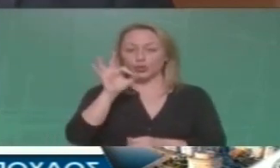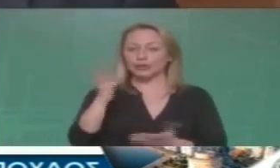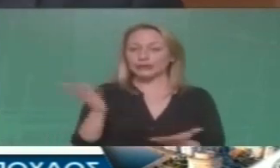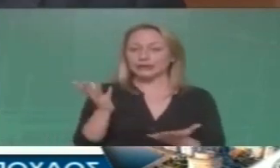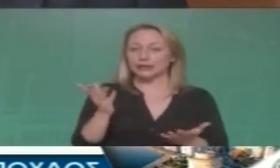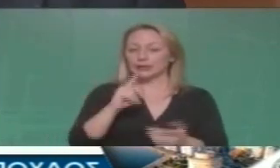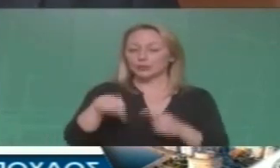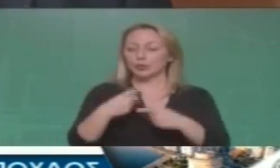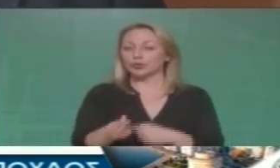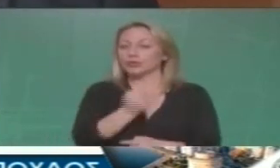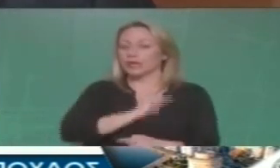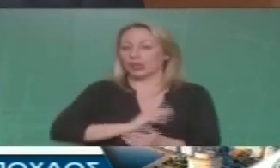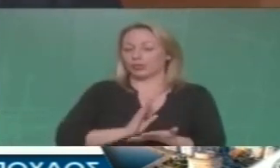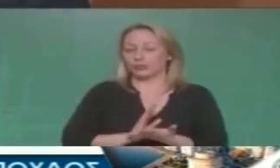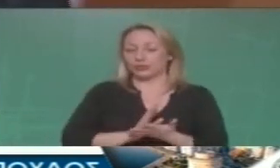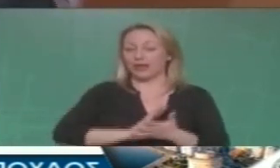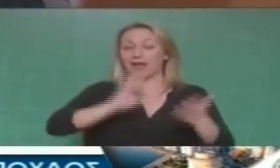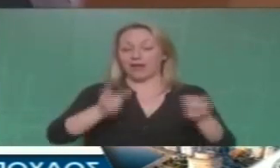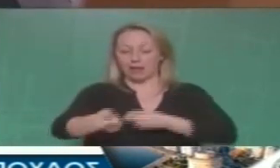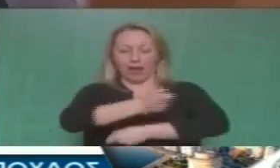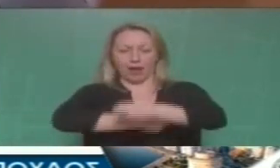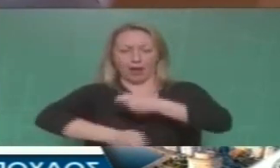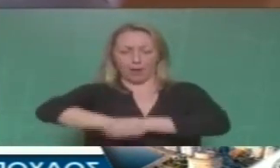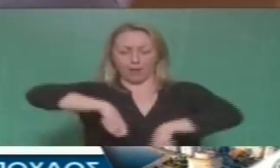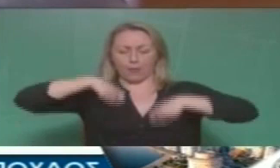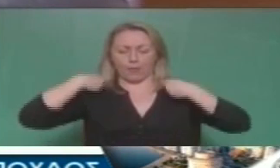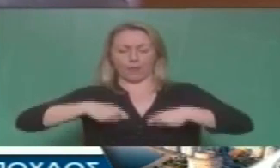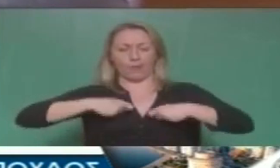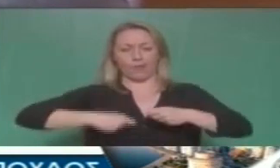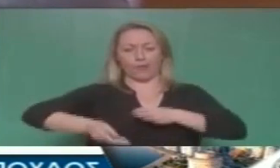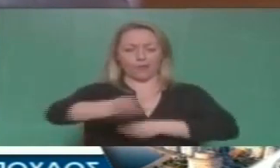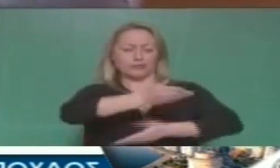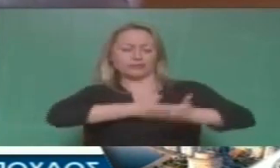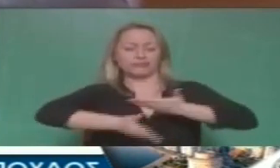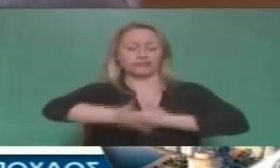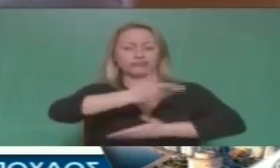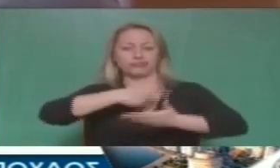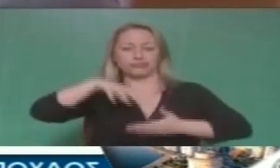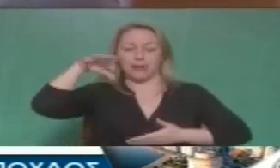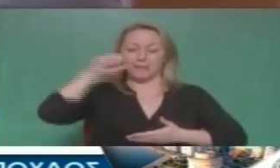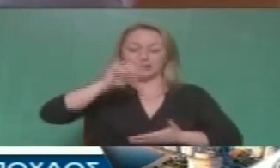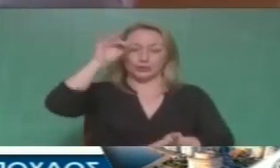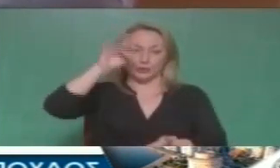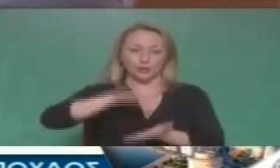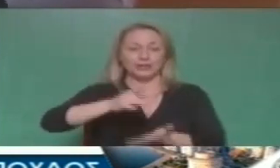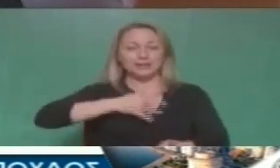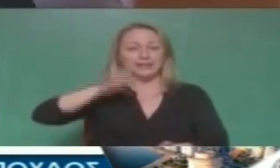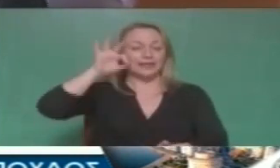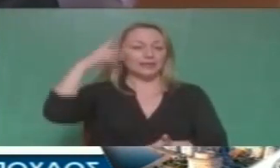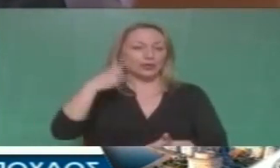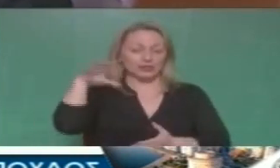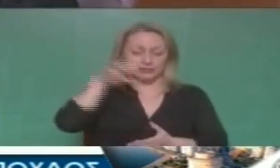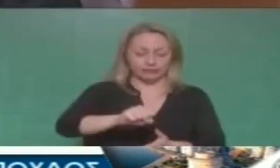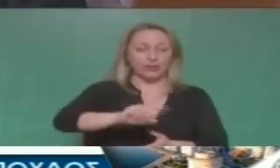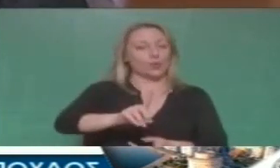Αν είναι να εξυπηρετεί μεγάλες επιχειρήσεις για να κάνουν τις business τους και να δεσμεύουν για αυτό το κέντρο και την ψυχή της Θεσσαλονίκης Λέμε όχι